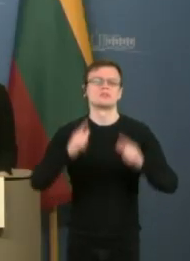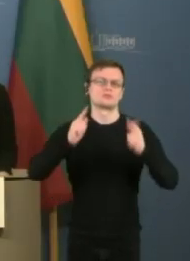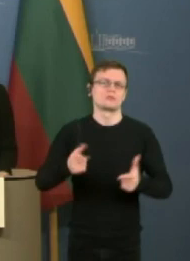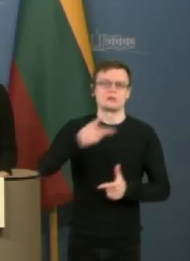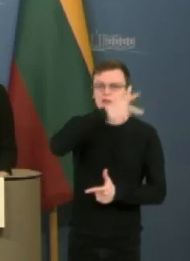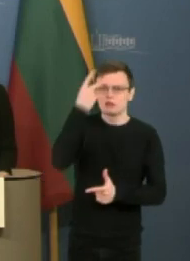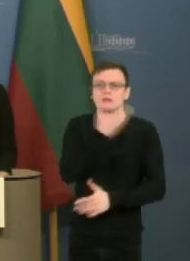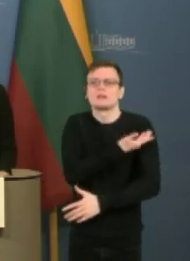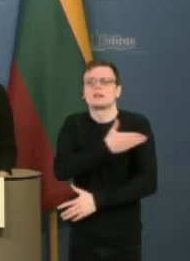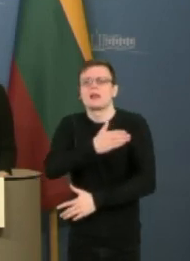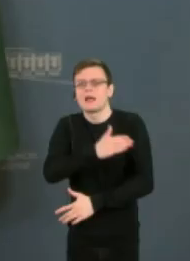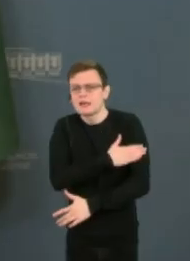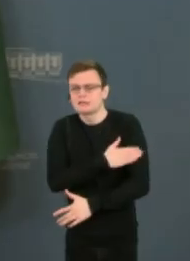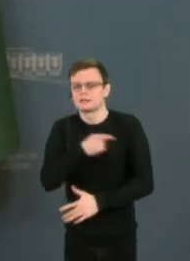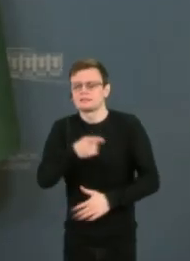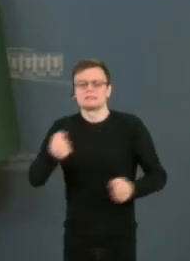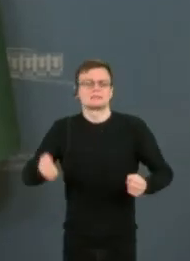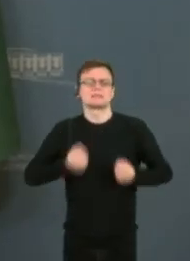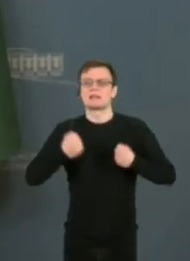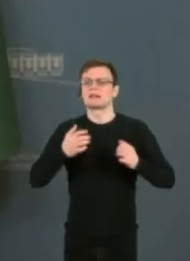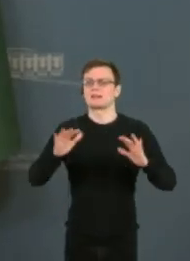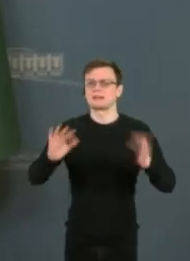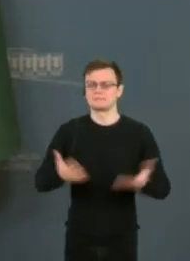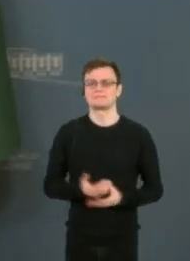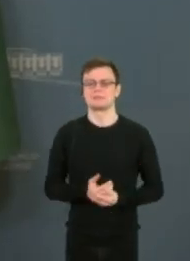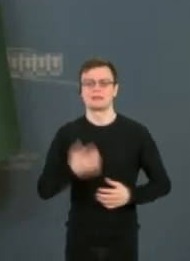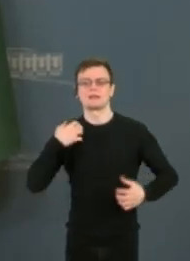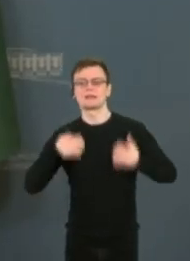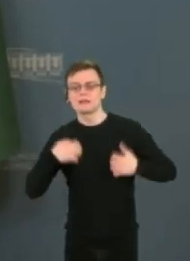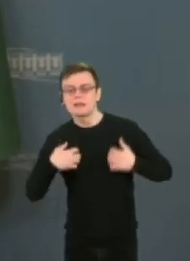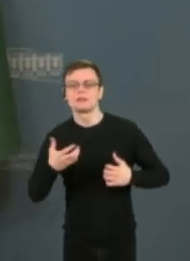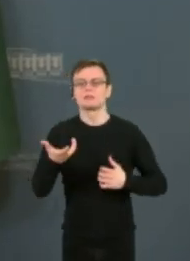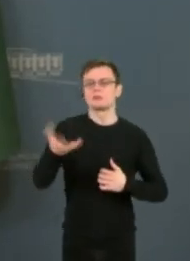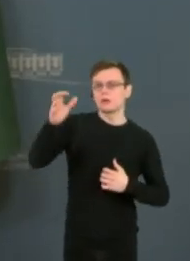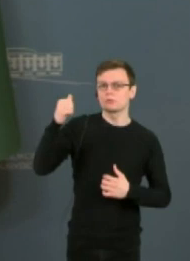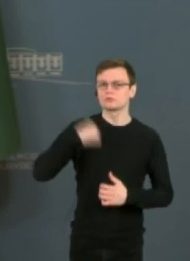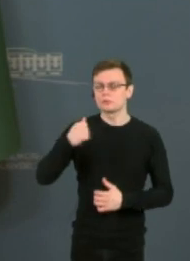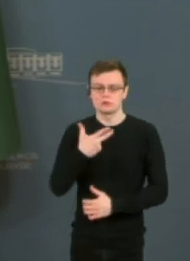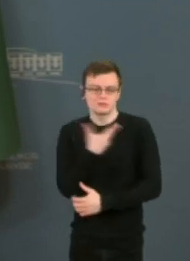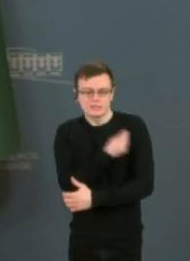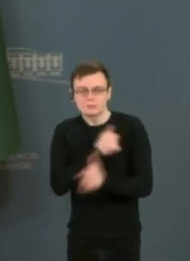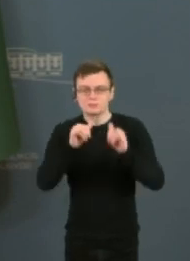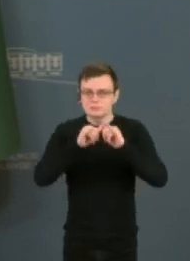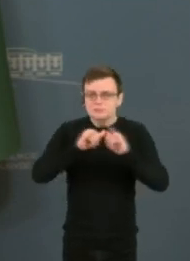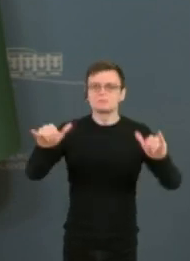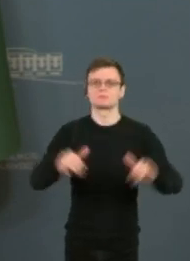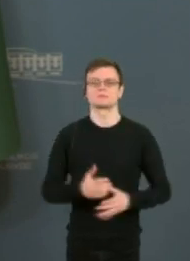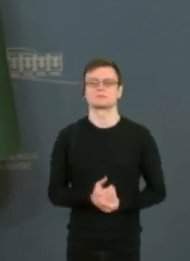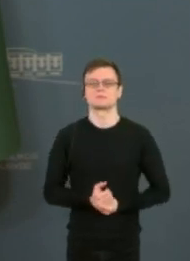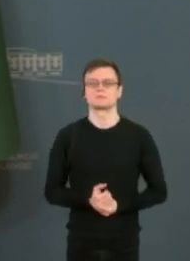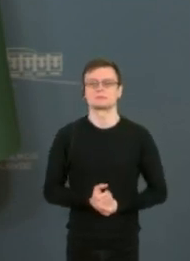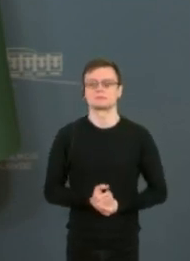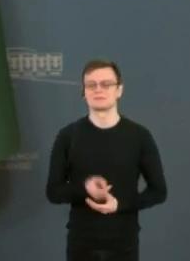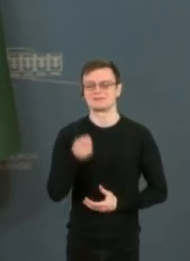dada visas pastangas, kad kaip įmanoma greičiau, kuo daugiau žmonių būtų paskėpita. Ir žinoma, tai yra